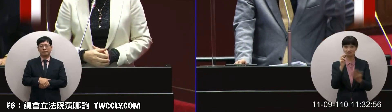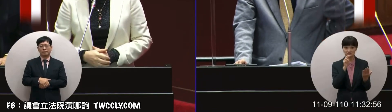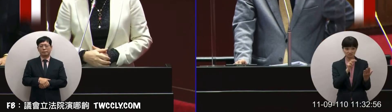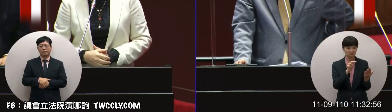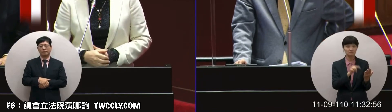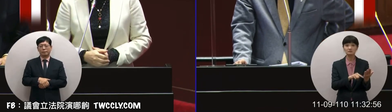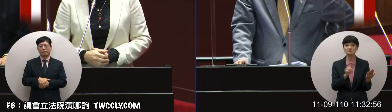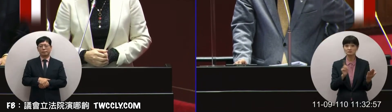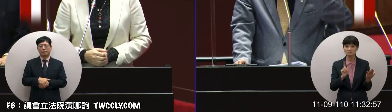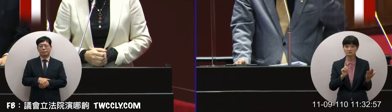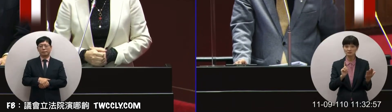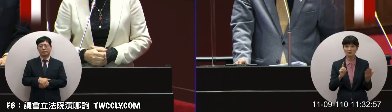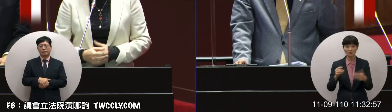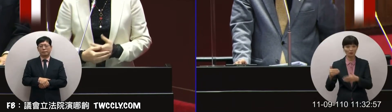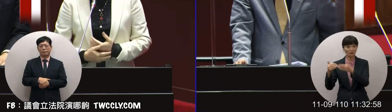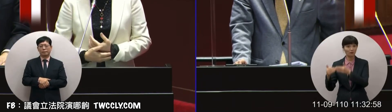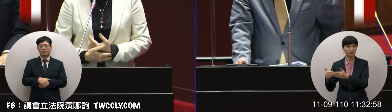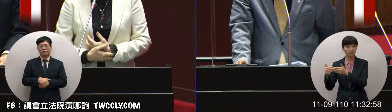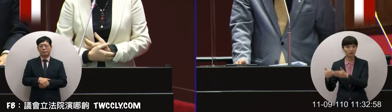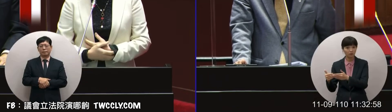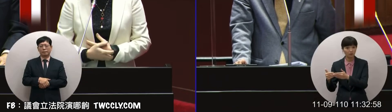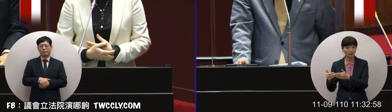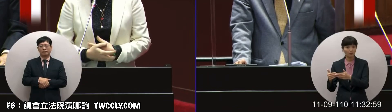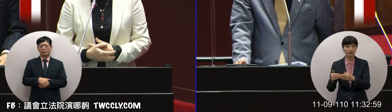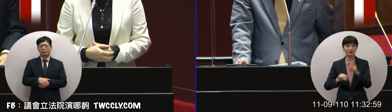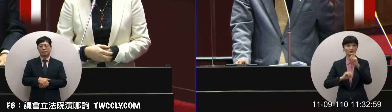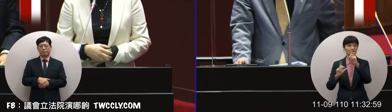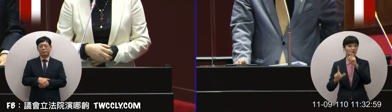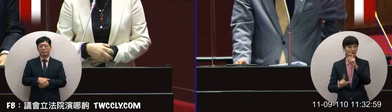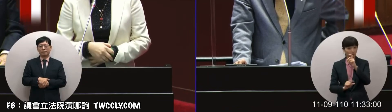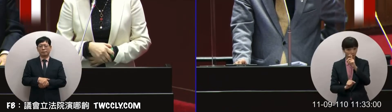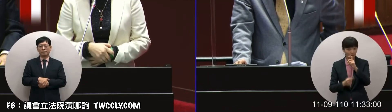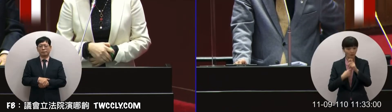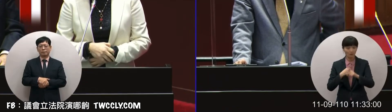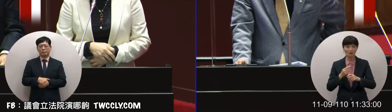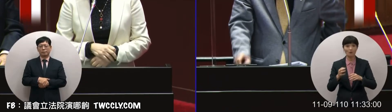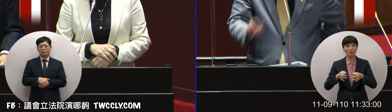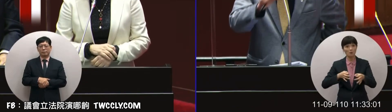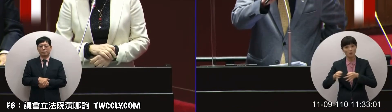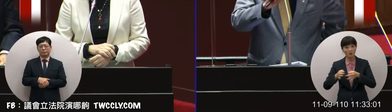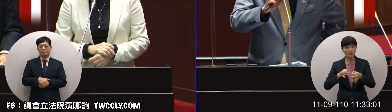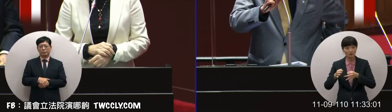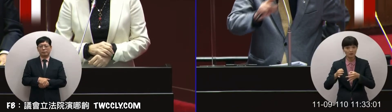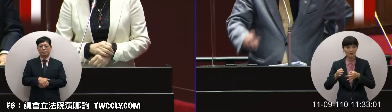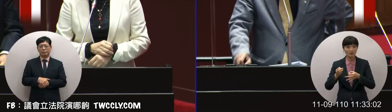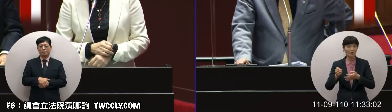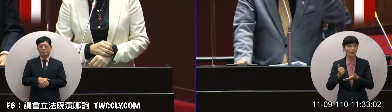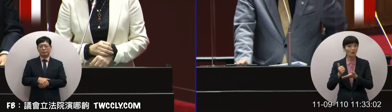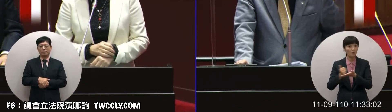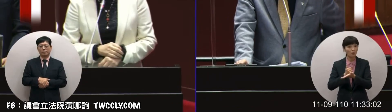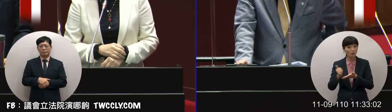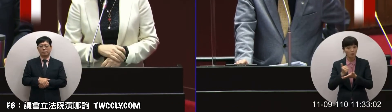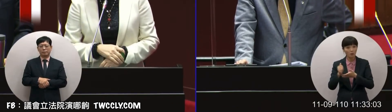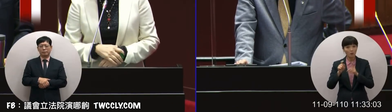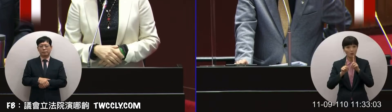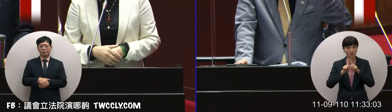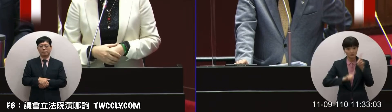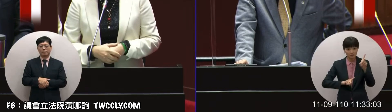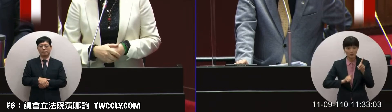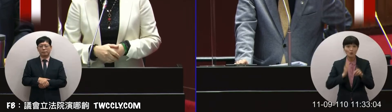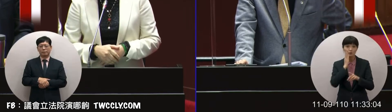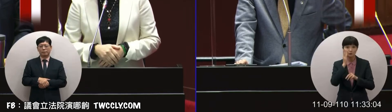我們跟中國大陸十月份我們貿易的順差台灣市順差了